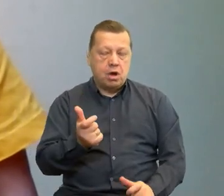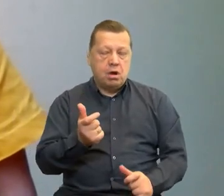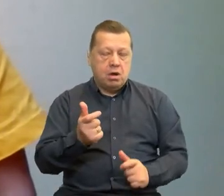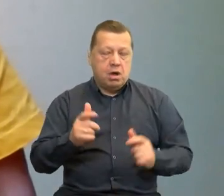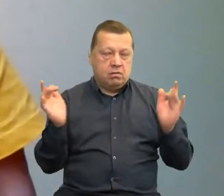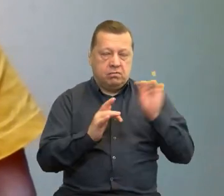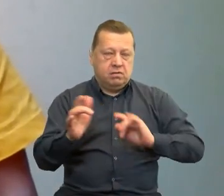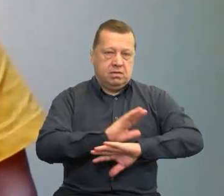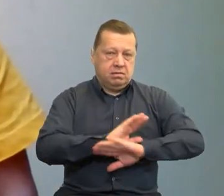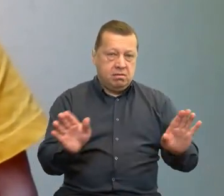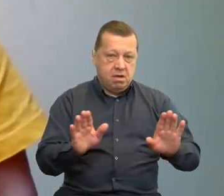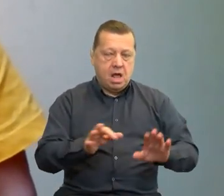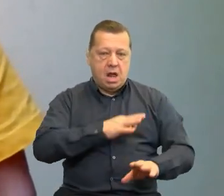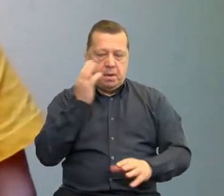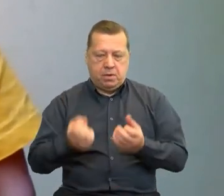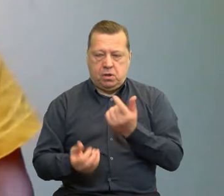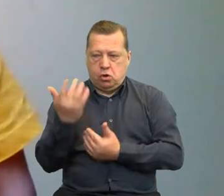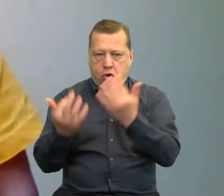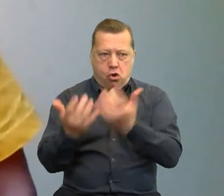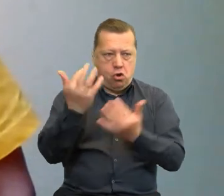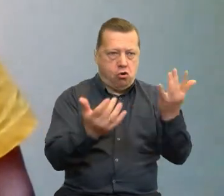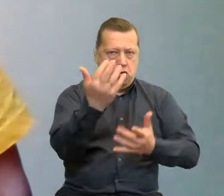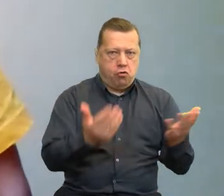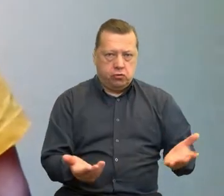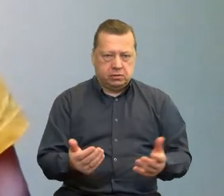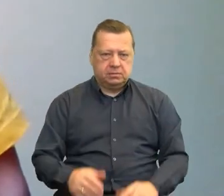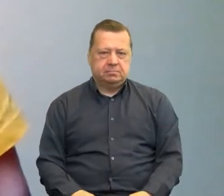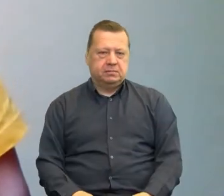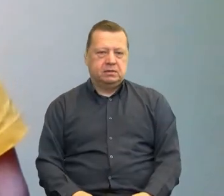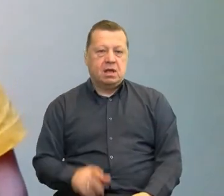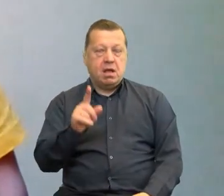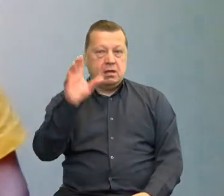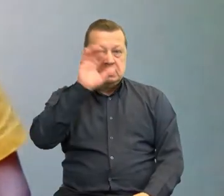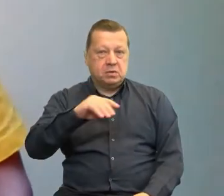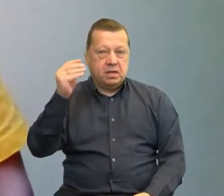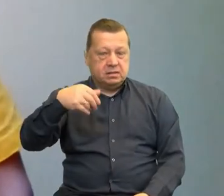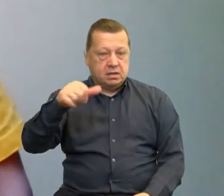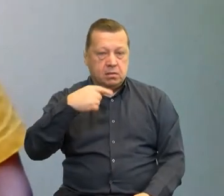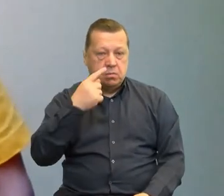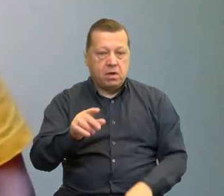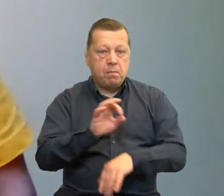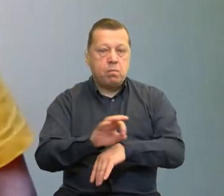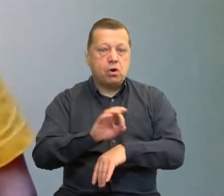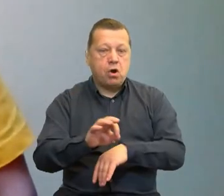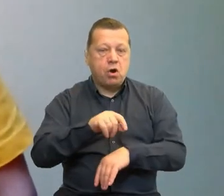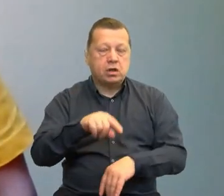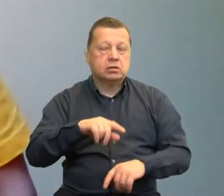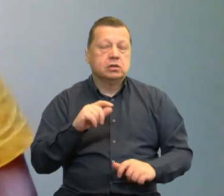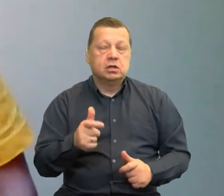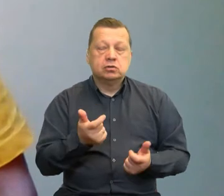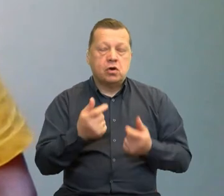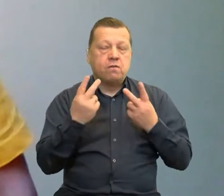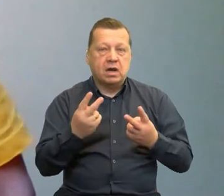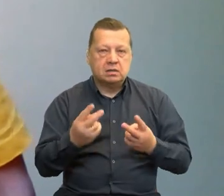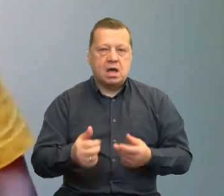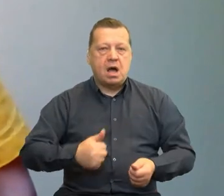bioróżnorodność rosła, ale też, żeby to dawało radość. Bo jeszcze była jedna rzecz, o której zapomniałem powiedzieć, co jest ważne w projekcji. Żeby to nam dawało satysfakcję. Żeby to nam